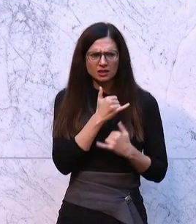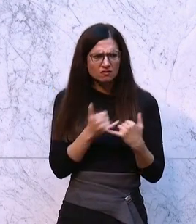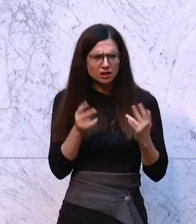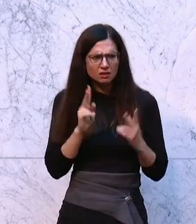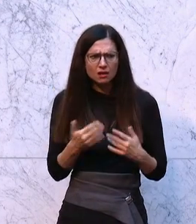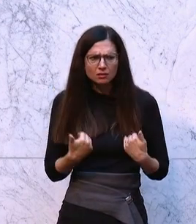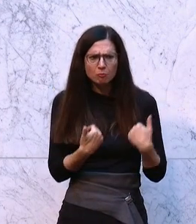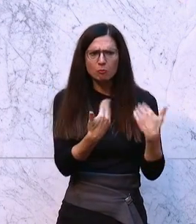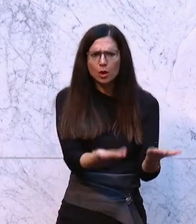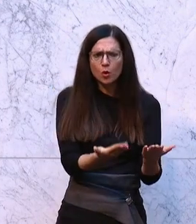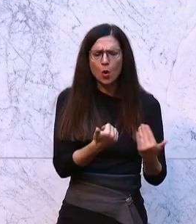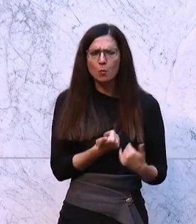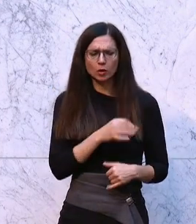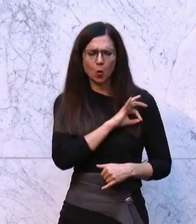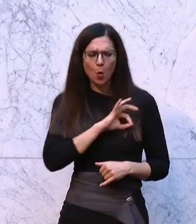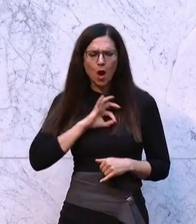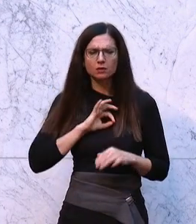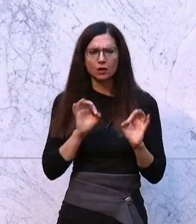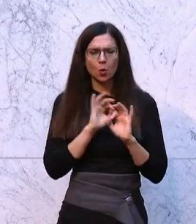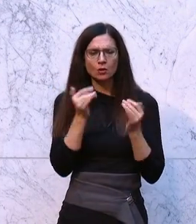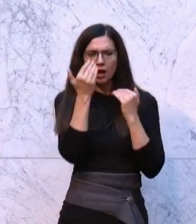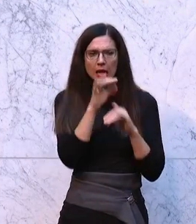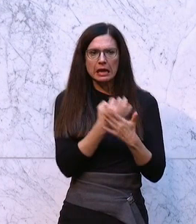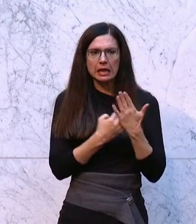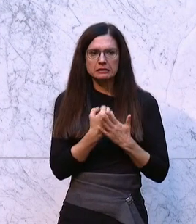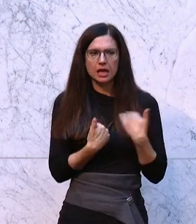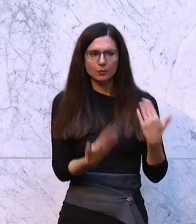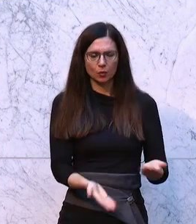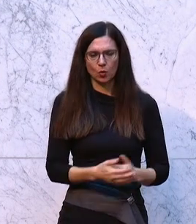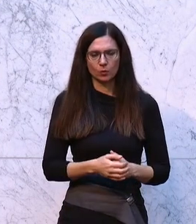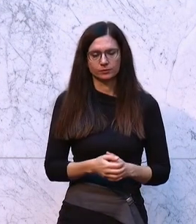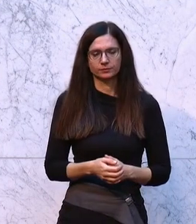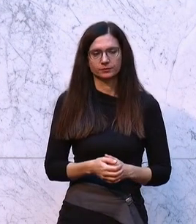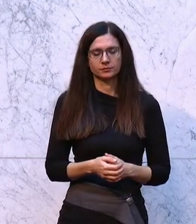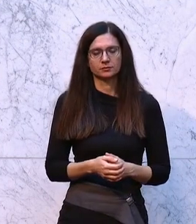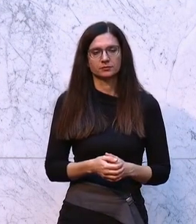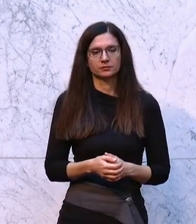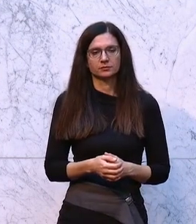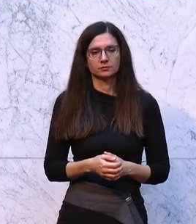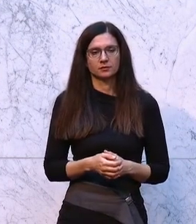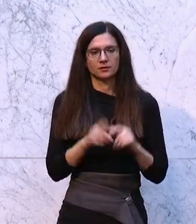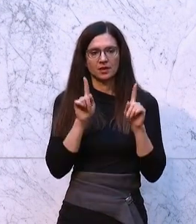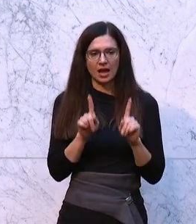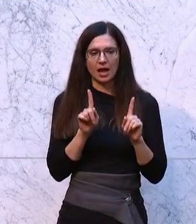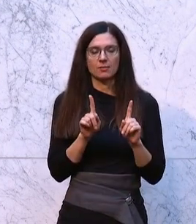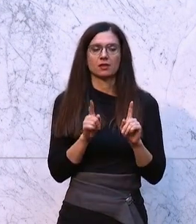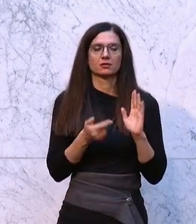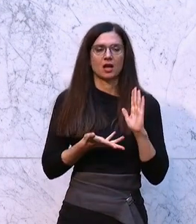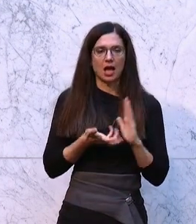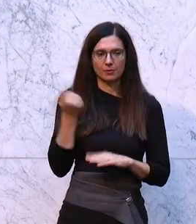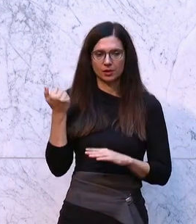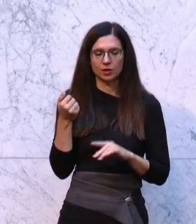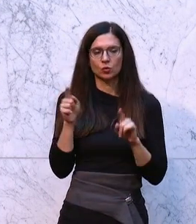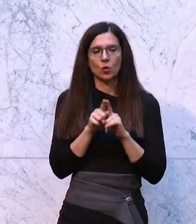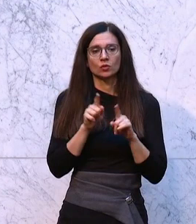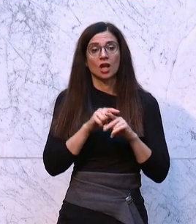Personen einmal mit Orden, mit Ehrenzeichen behängt wurden. Aber die Aberkennung und insbesondere auch die